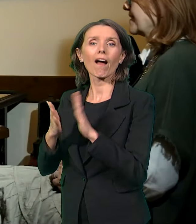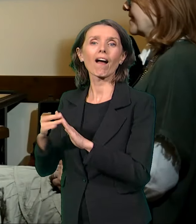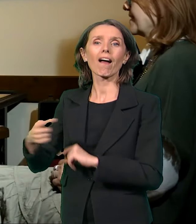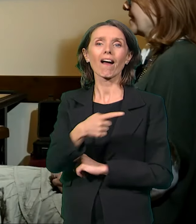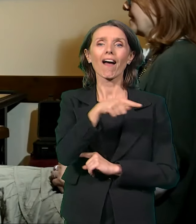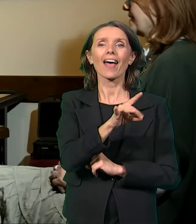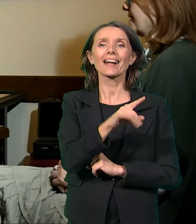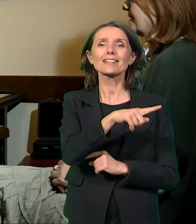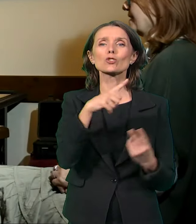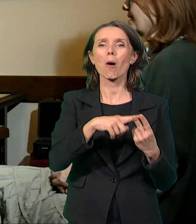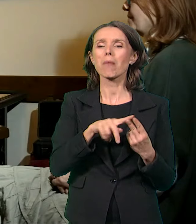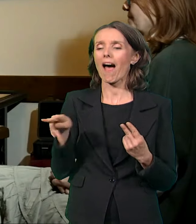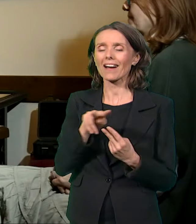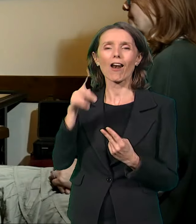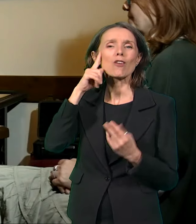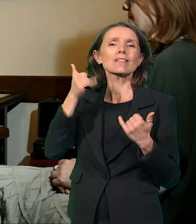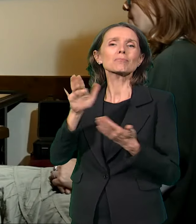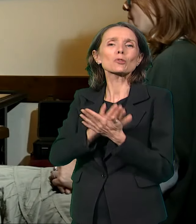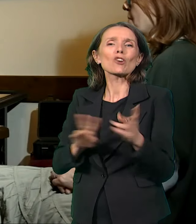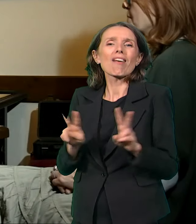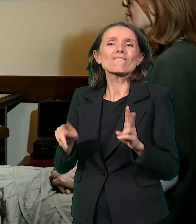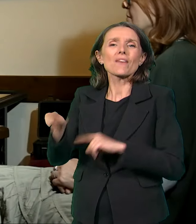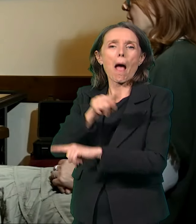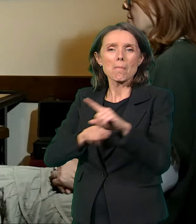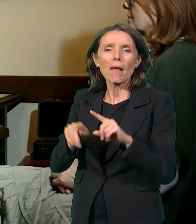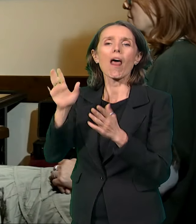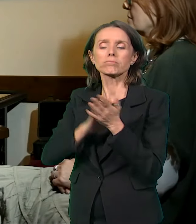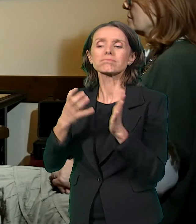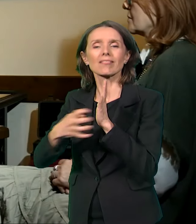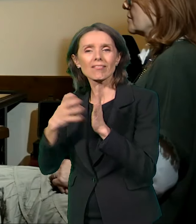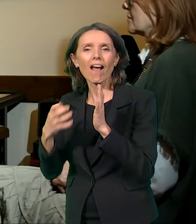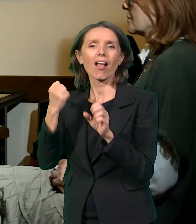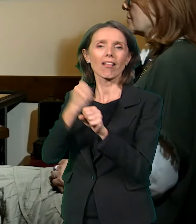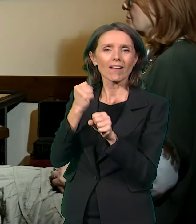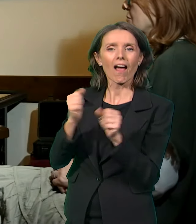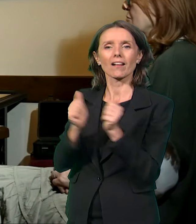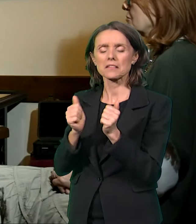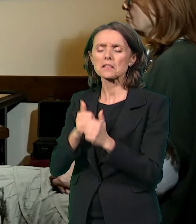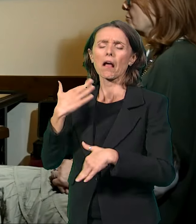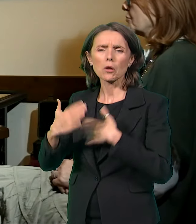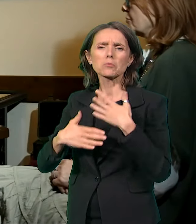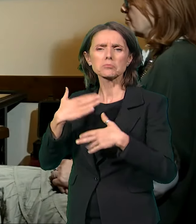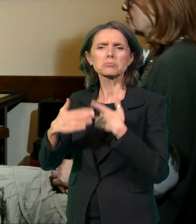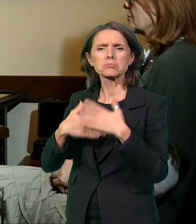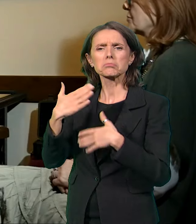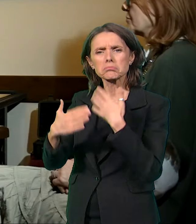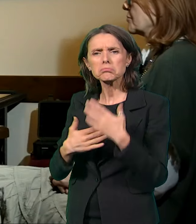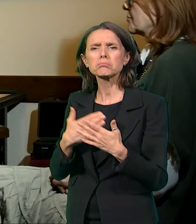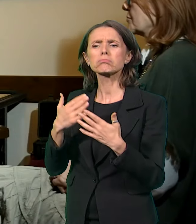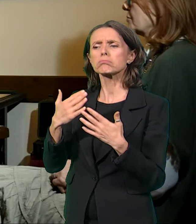Paranoša i tako se oni prijatelji nastavili zajednički da rade. Kašnije su stalno